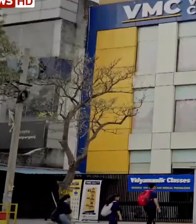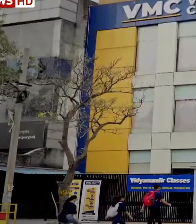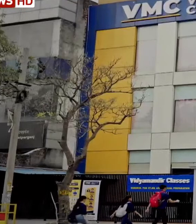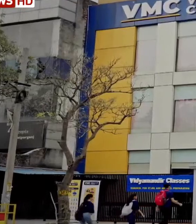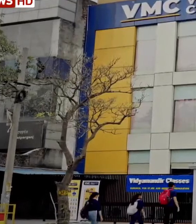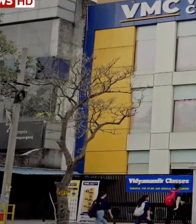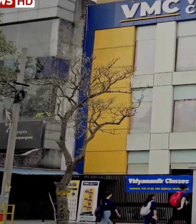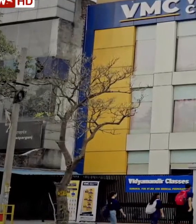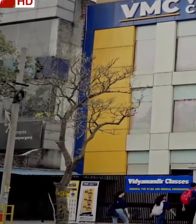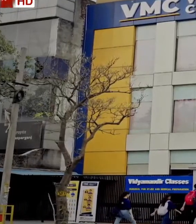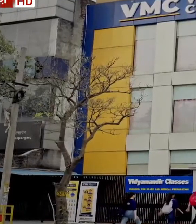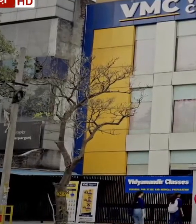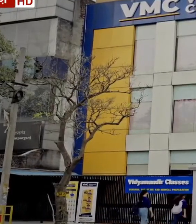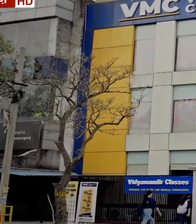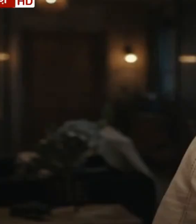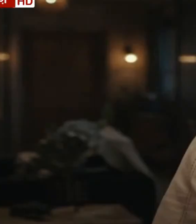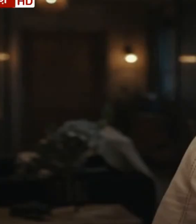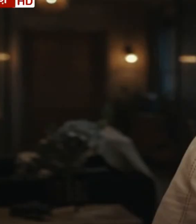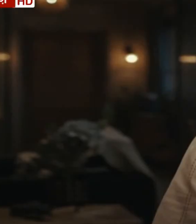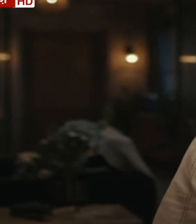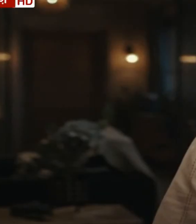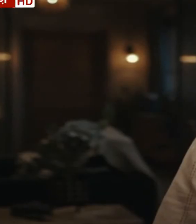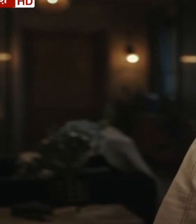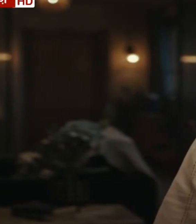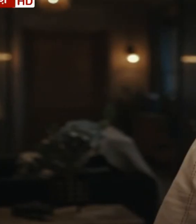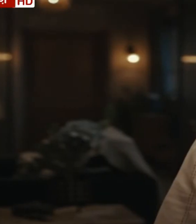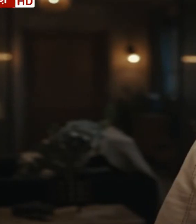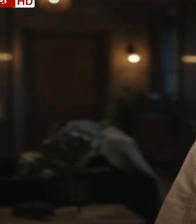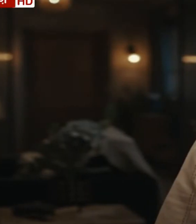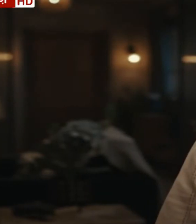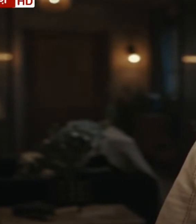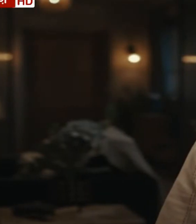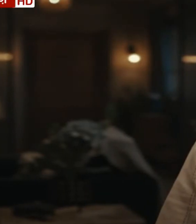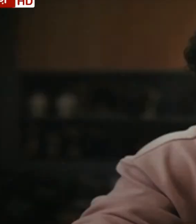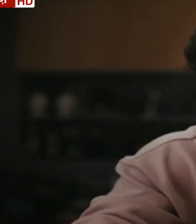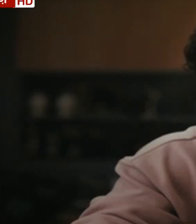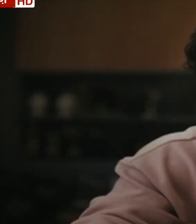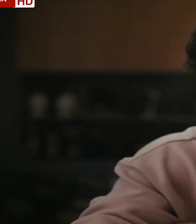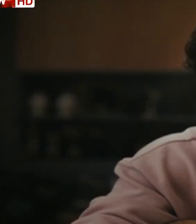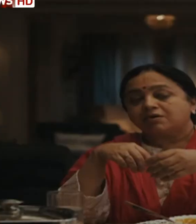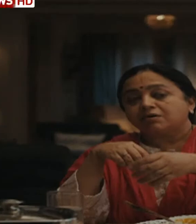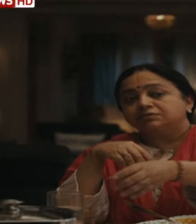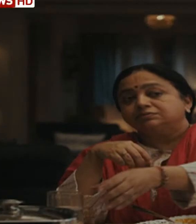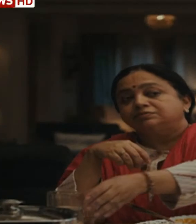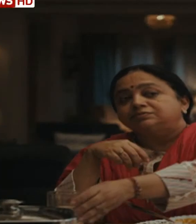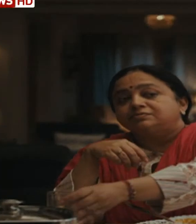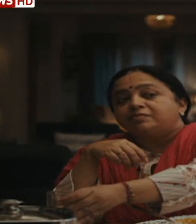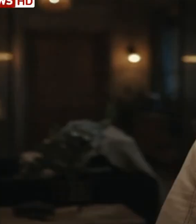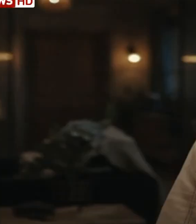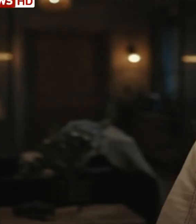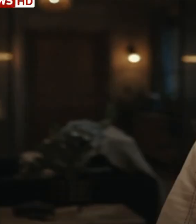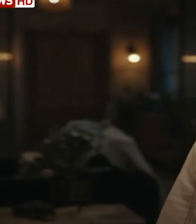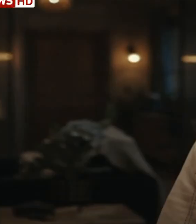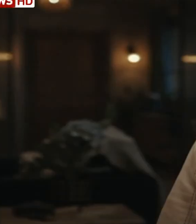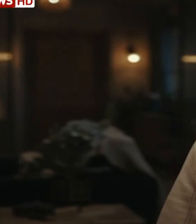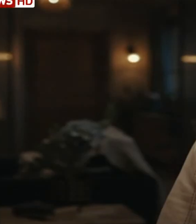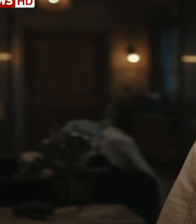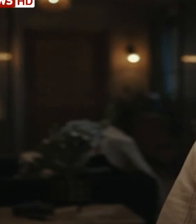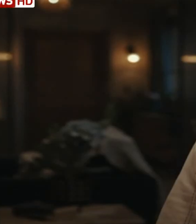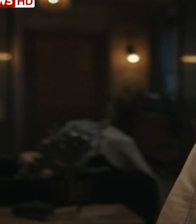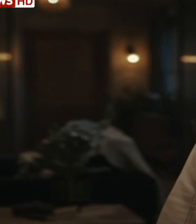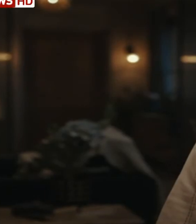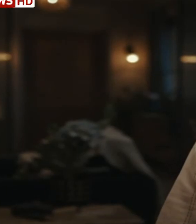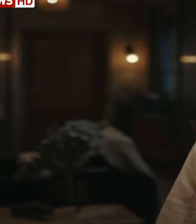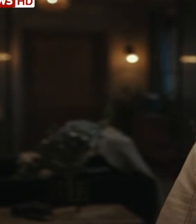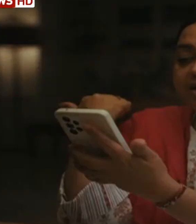इंग I.I.T. तिंग Bichyamantra शेर मार्केट में इन्वेस्ट करें गैरंटेट रिटरंस से लाखों कमाएं ये लिमिटेड ओफर